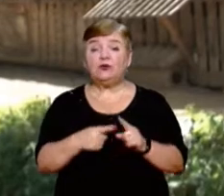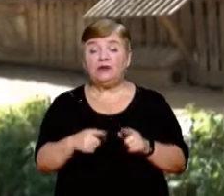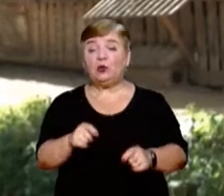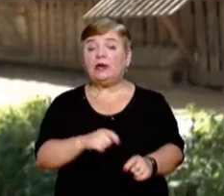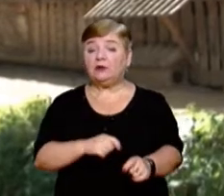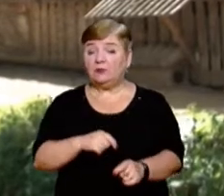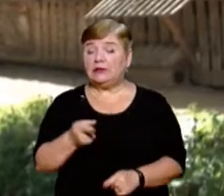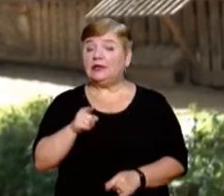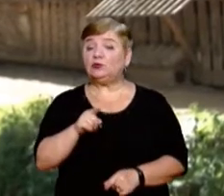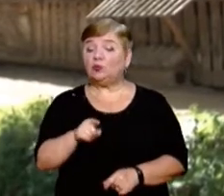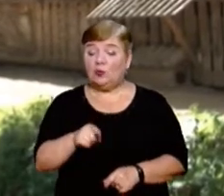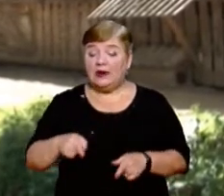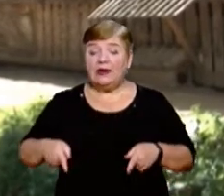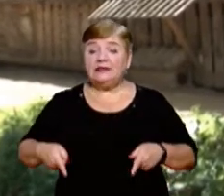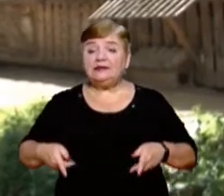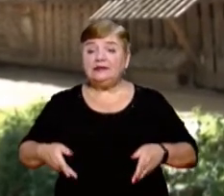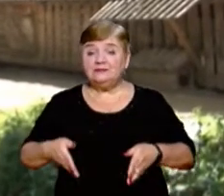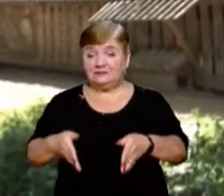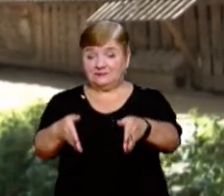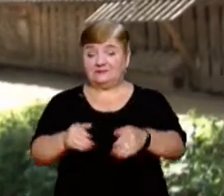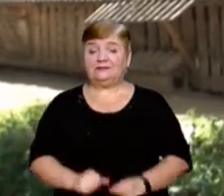це на ту ділянку дороги.